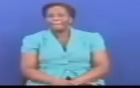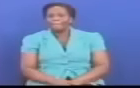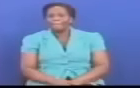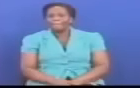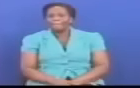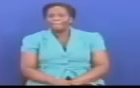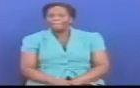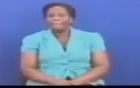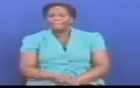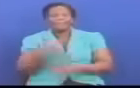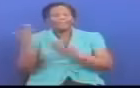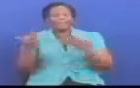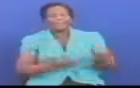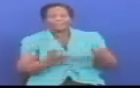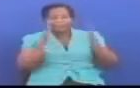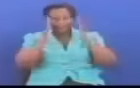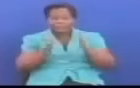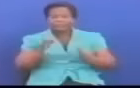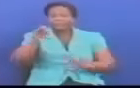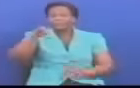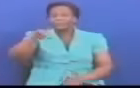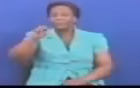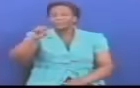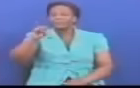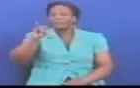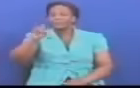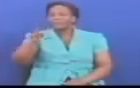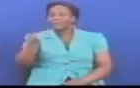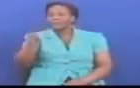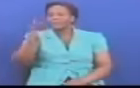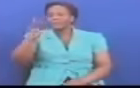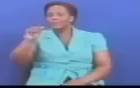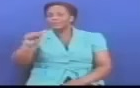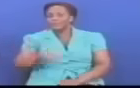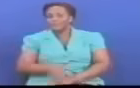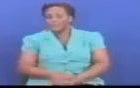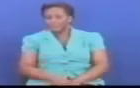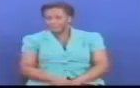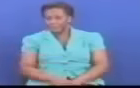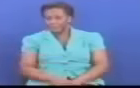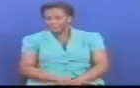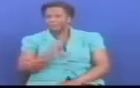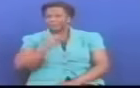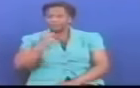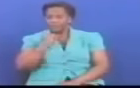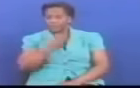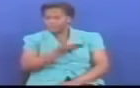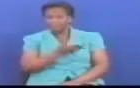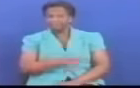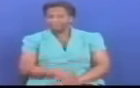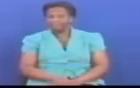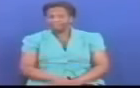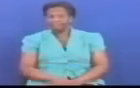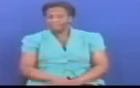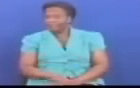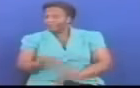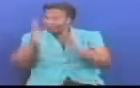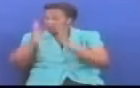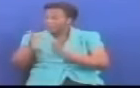Mwishimi wa msigwa Mwishimi wa mwenye kiti Ni kushukuru kwa kunimpa nafasi ya kulizasola nyongeza